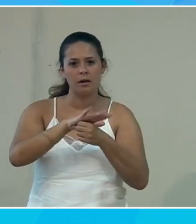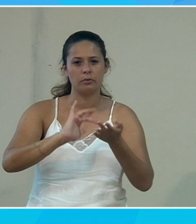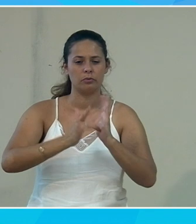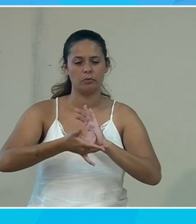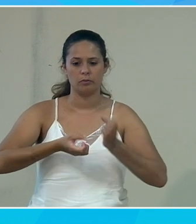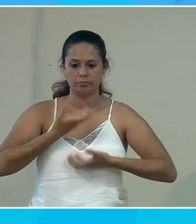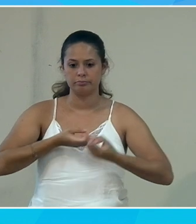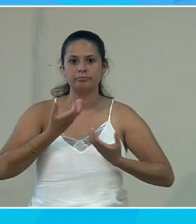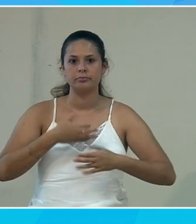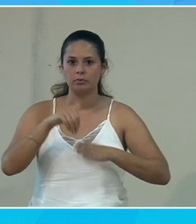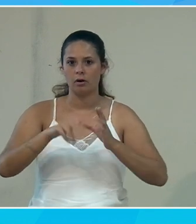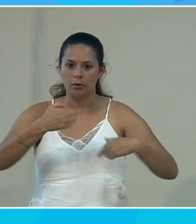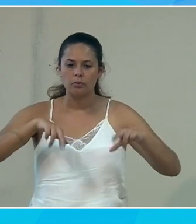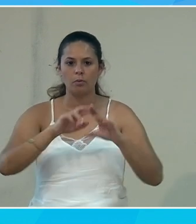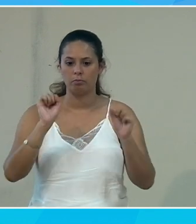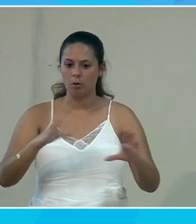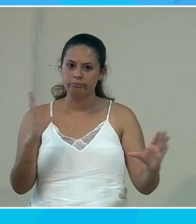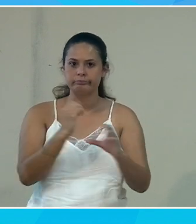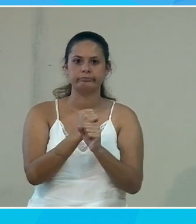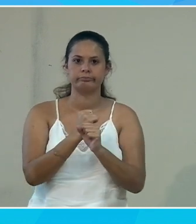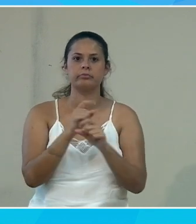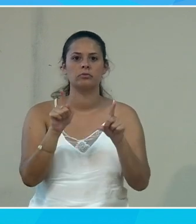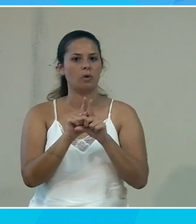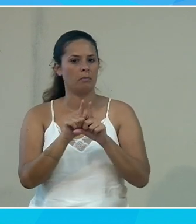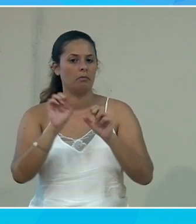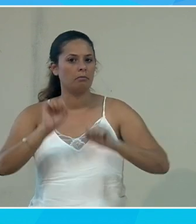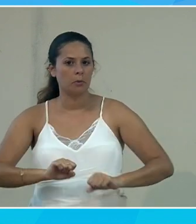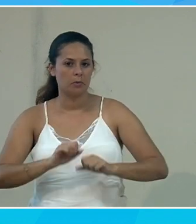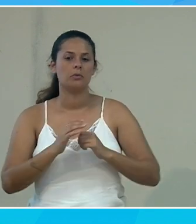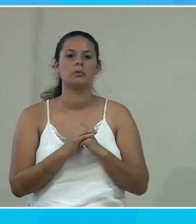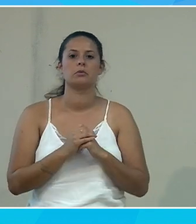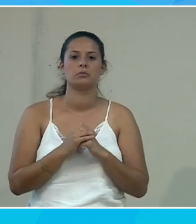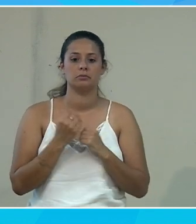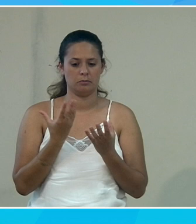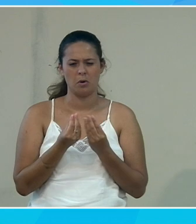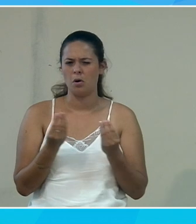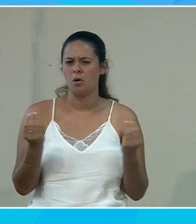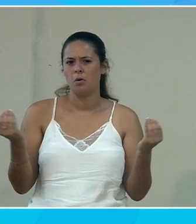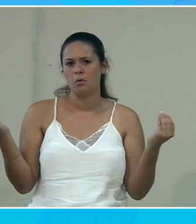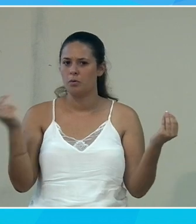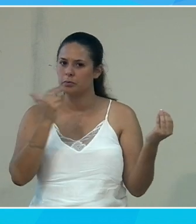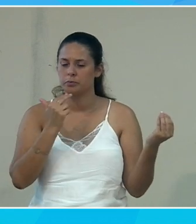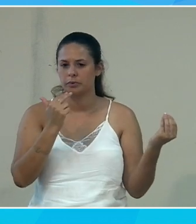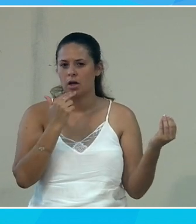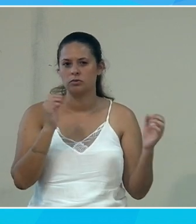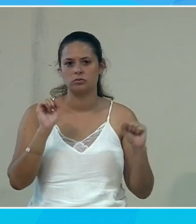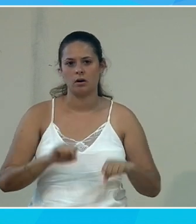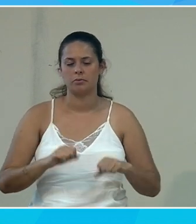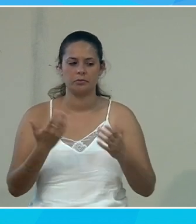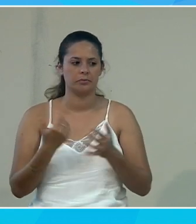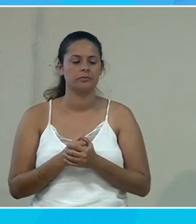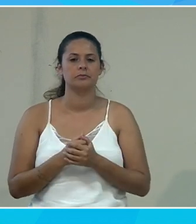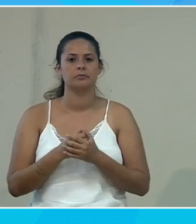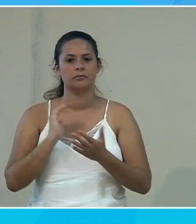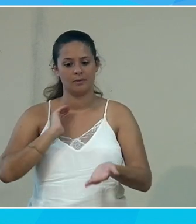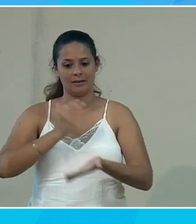dit pendant la réunion, ce qui vous permettra de faire un résumé ou de pouvoir faire une synthèse. Donc, il y a beaucoup, beaucoup de cas d'usage. Je vais